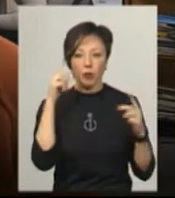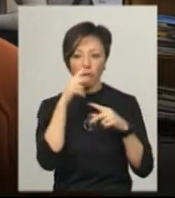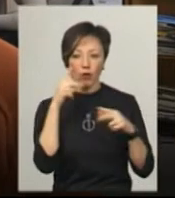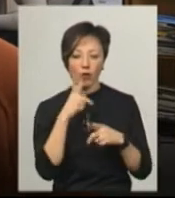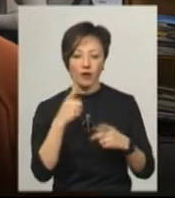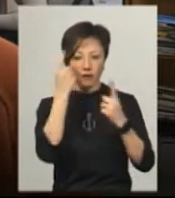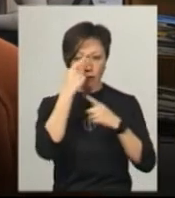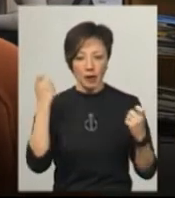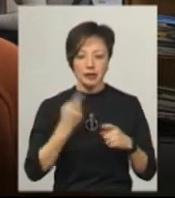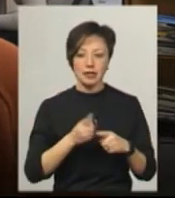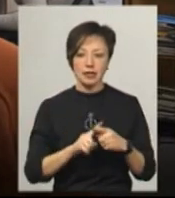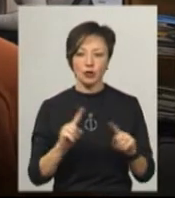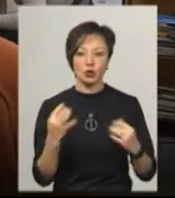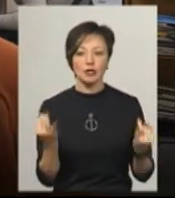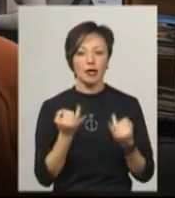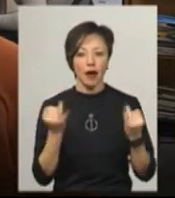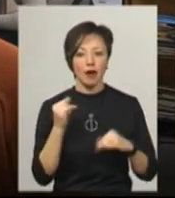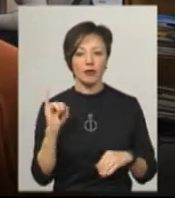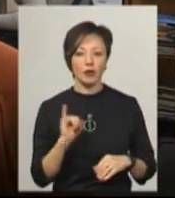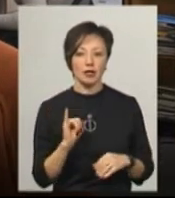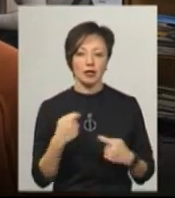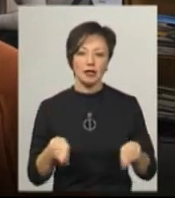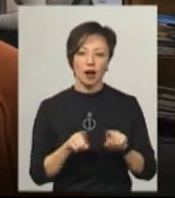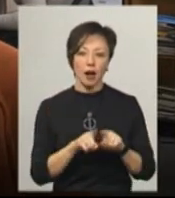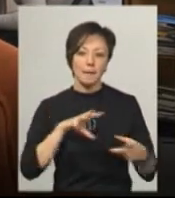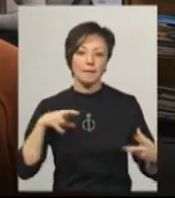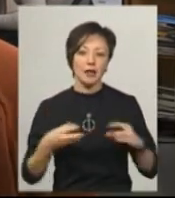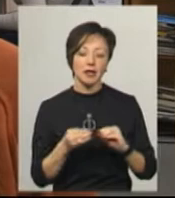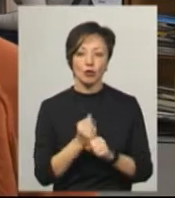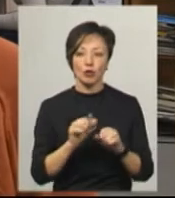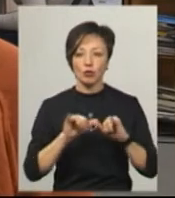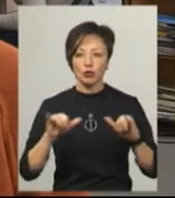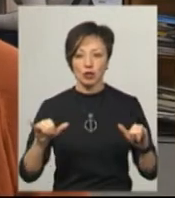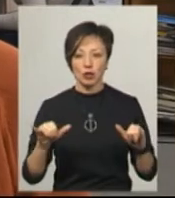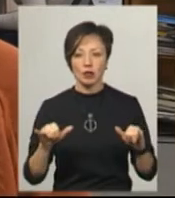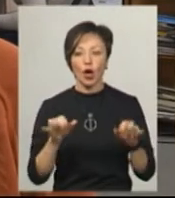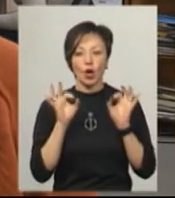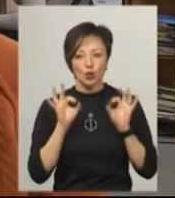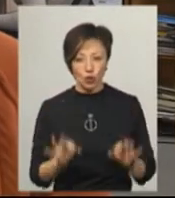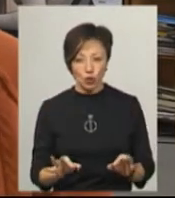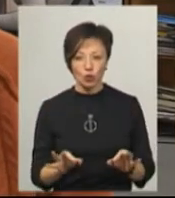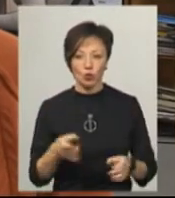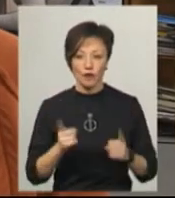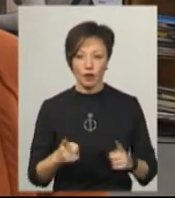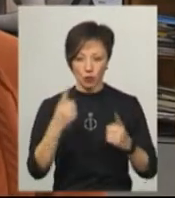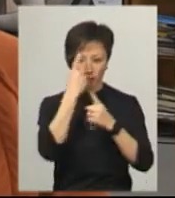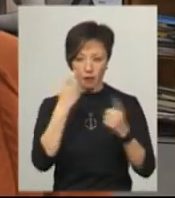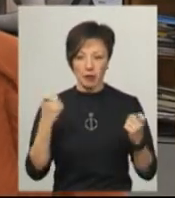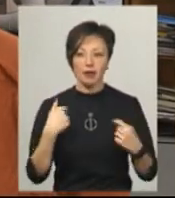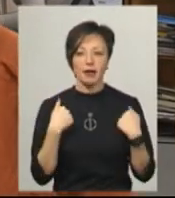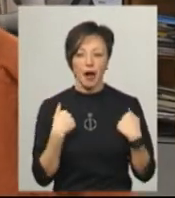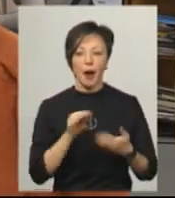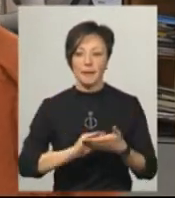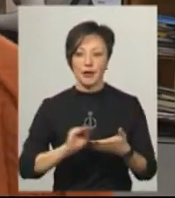інформації. Це дуже цікаво і така плідна робота над поширенням достовірної інформації, скажімо так. Я